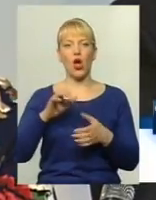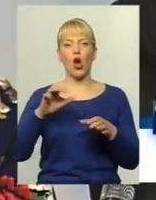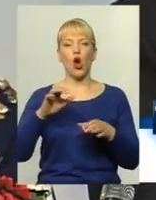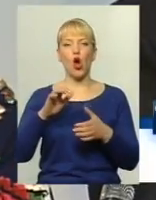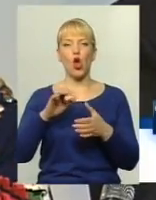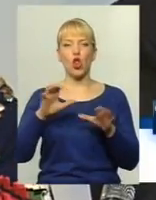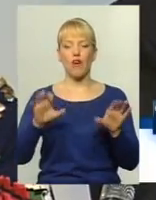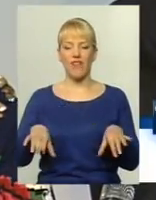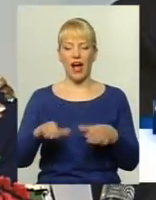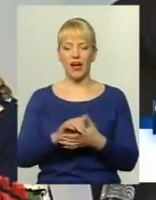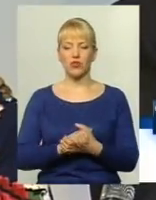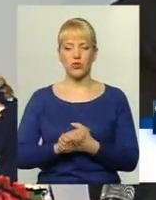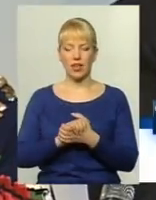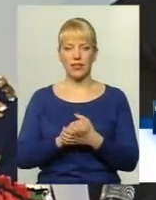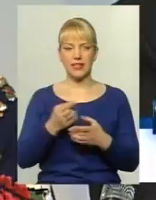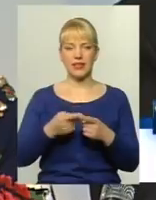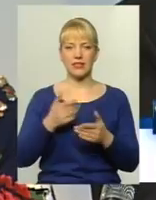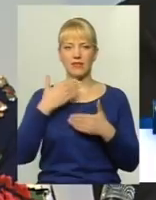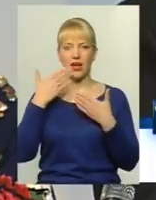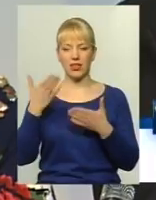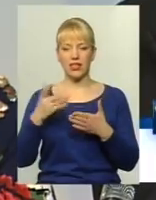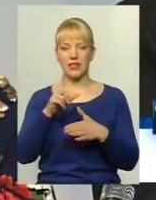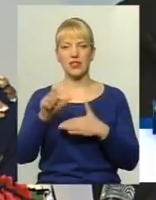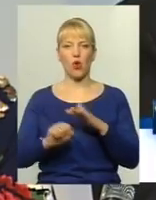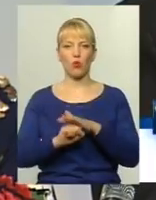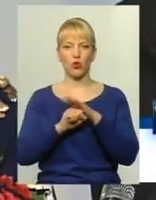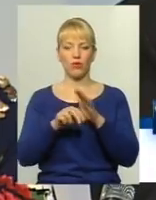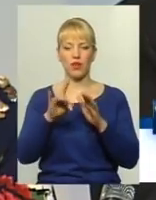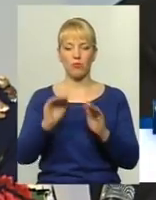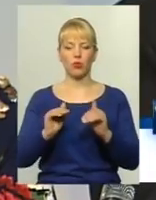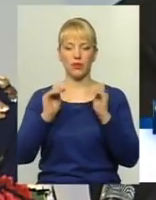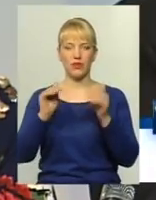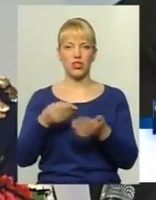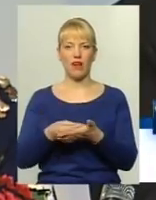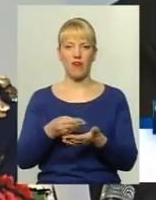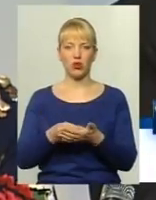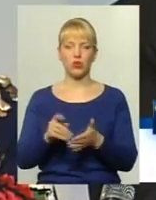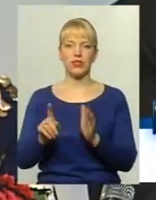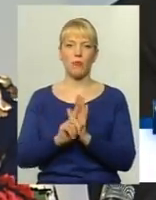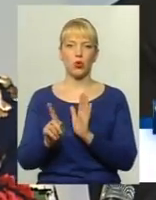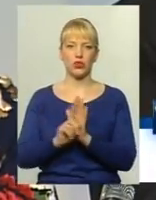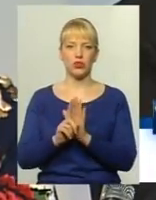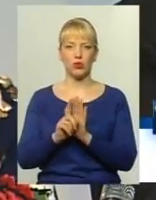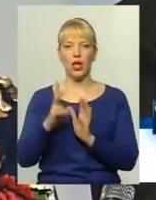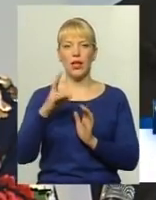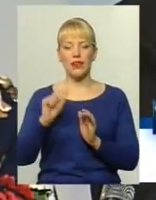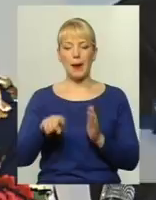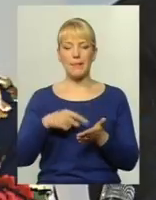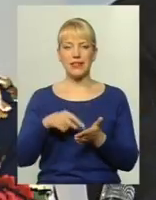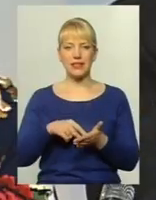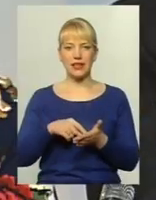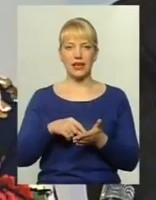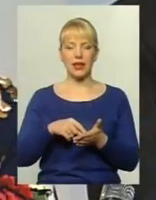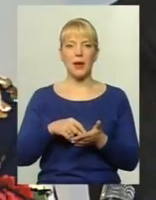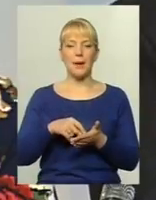надавне звернення з обґрунтуванням по підвищенню вартості проїзду на міських пасажирських